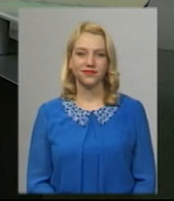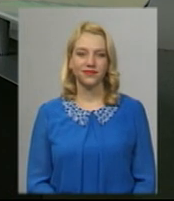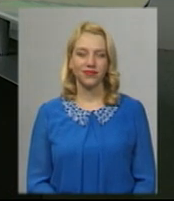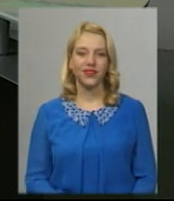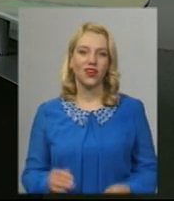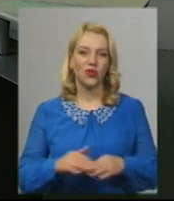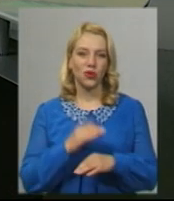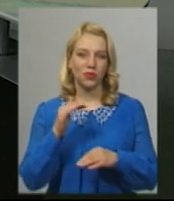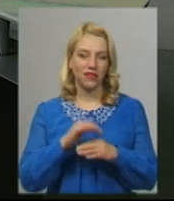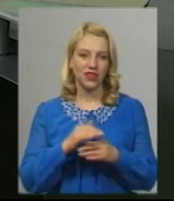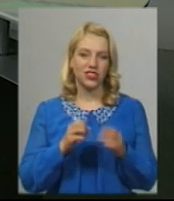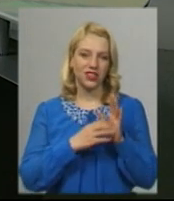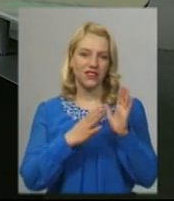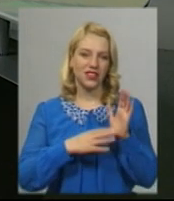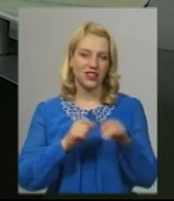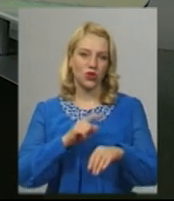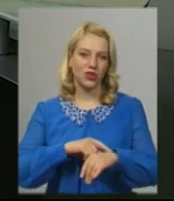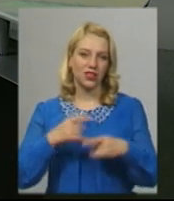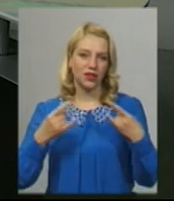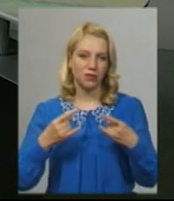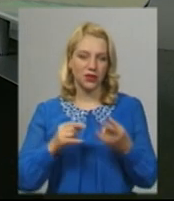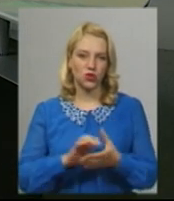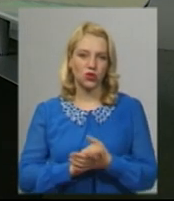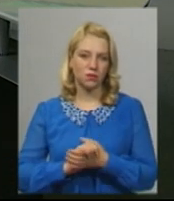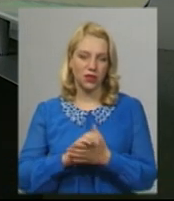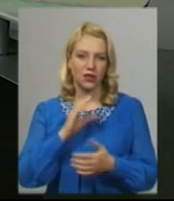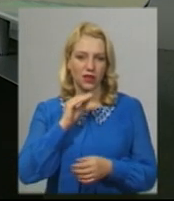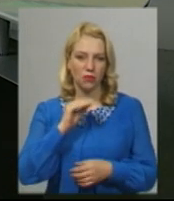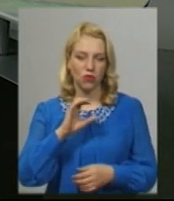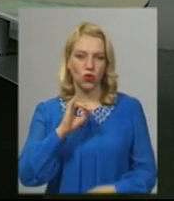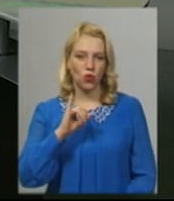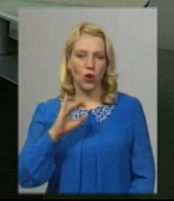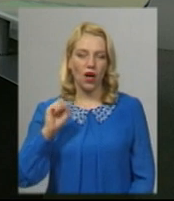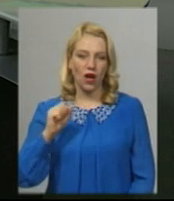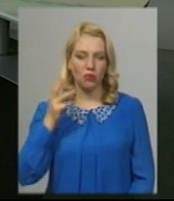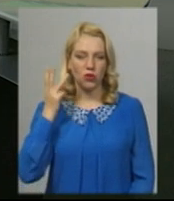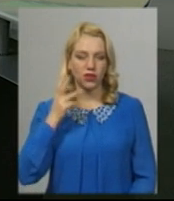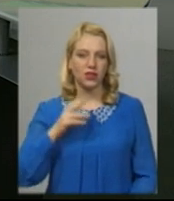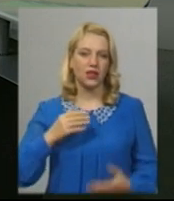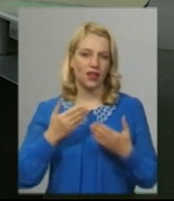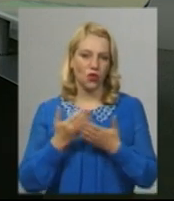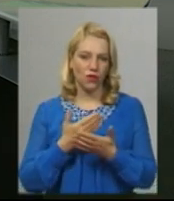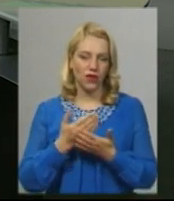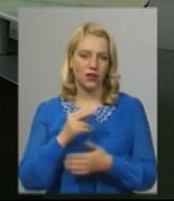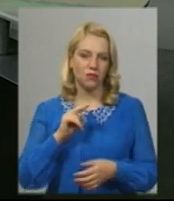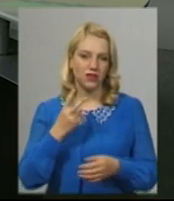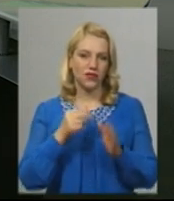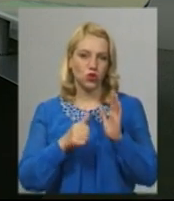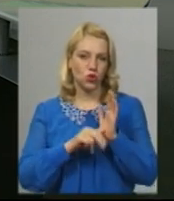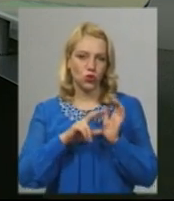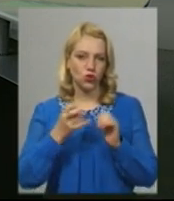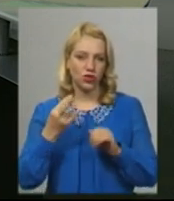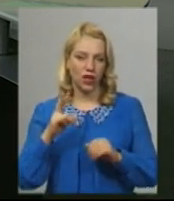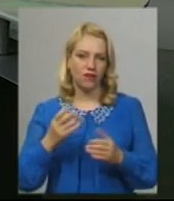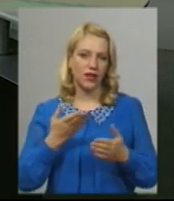Доброго вечора, 19-та година на каналі Суспільного мовника «Яоподілля» Випуск новин п'ятниці 26 червня В студії працюють